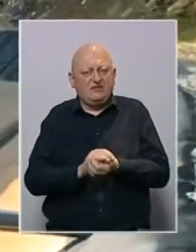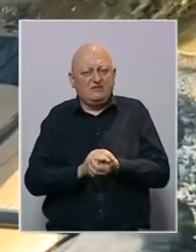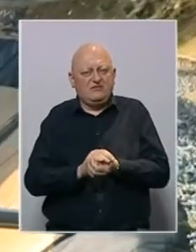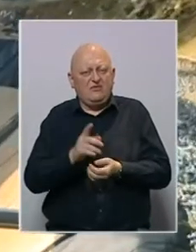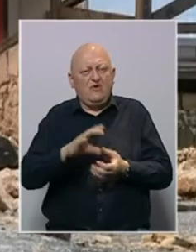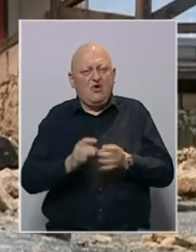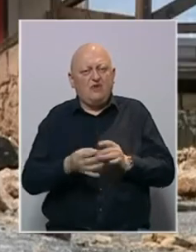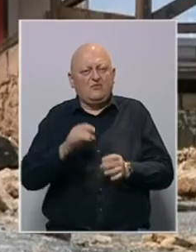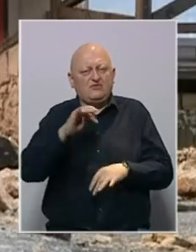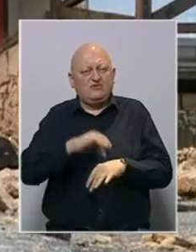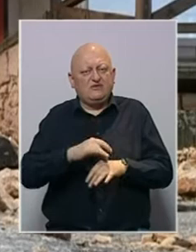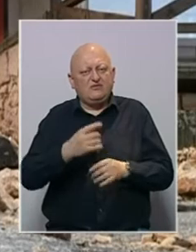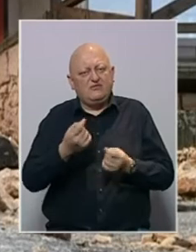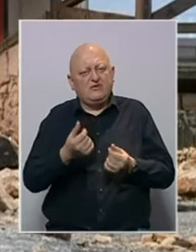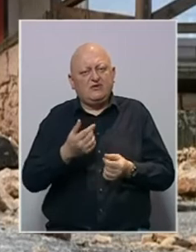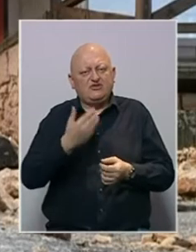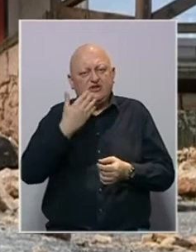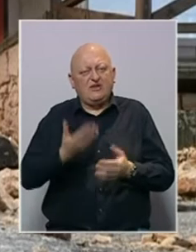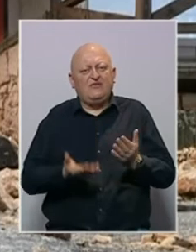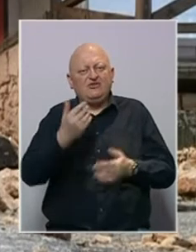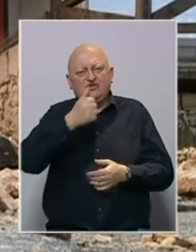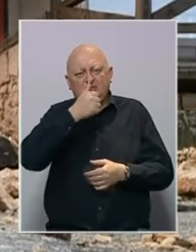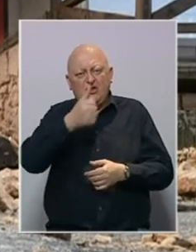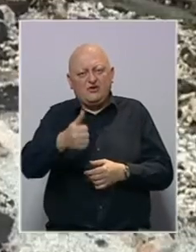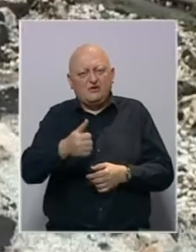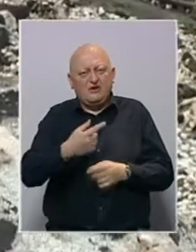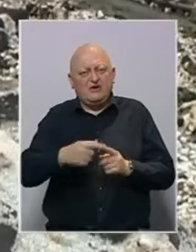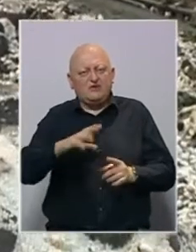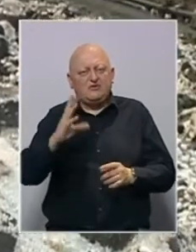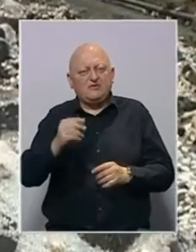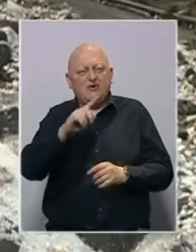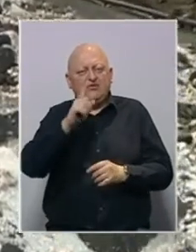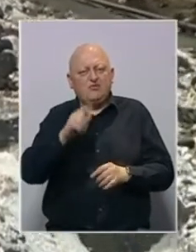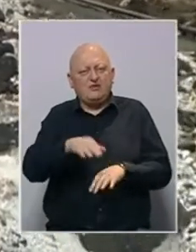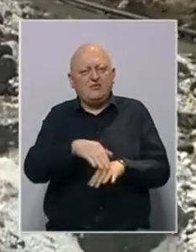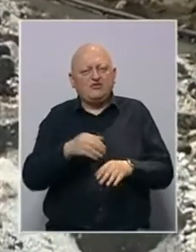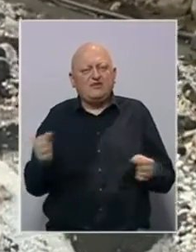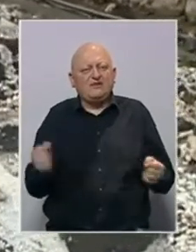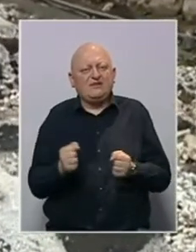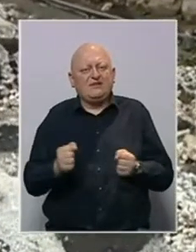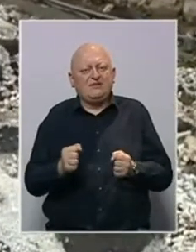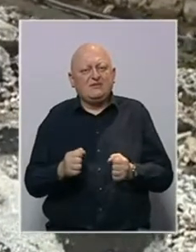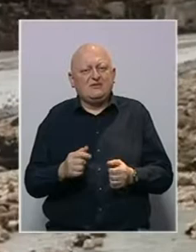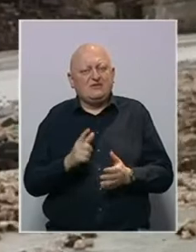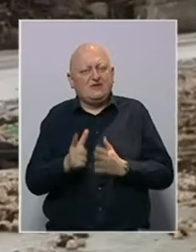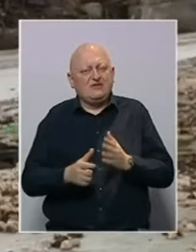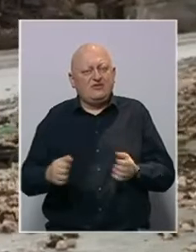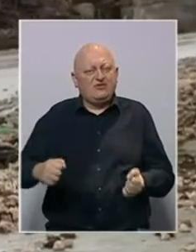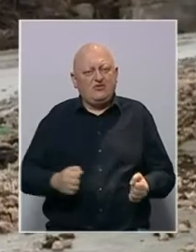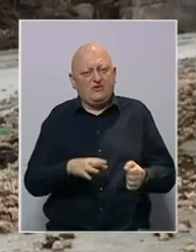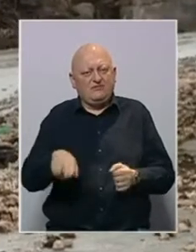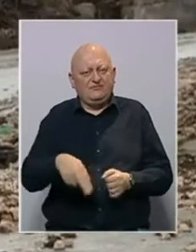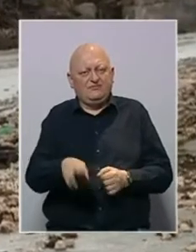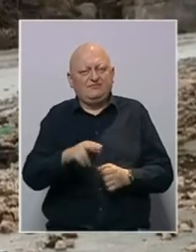U Olimpijskom centru procjenjuju da je šteta više milijunska. Zbog svega je upitani početak zimske sezone.